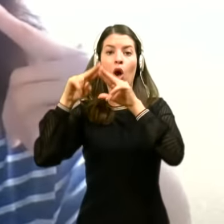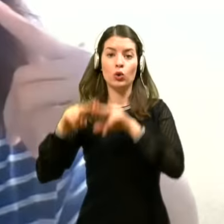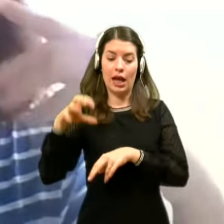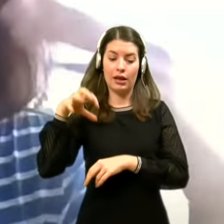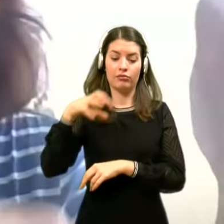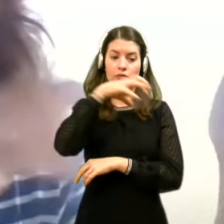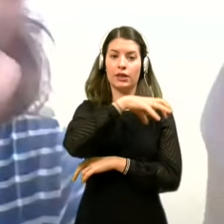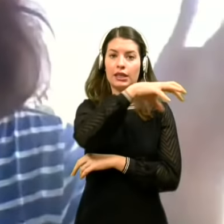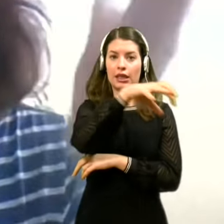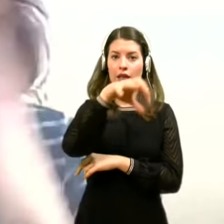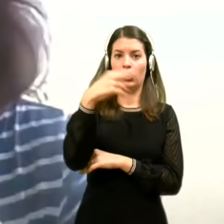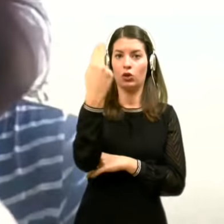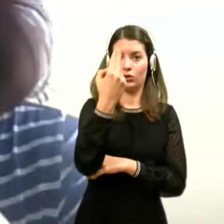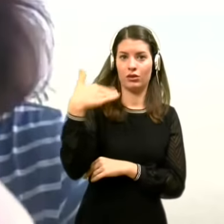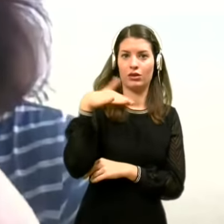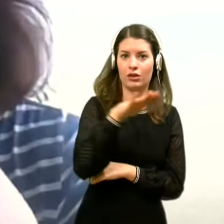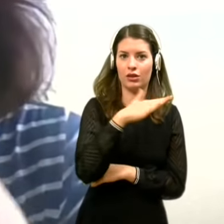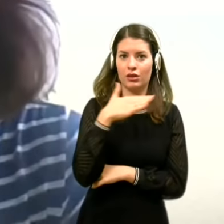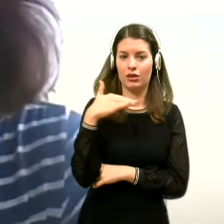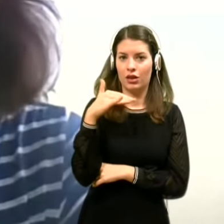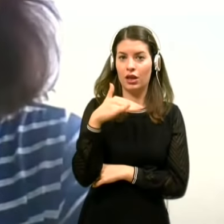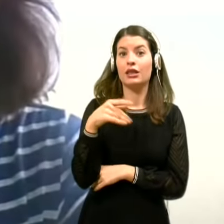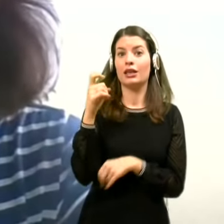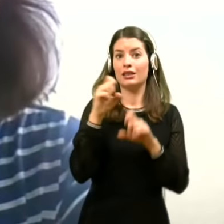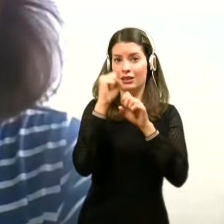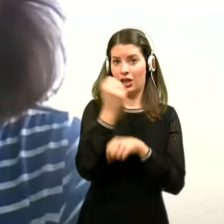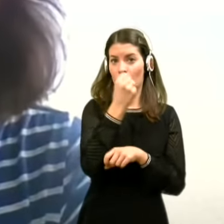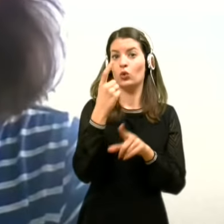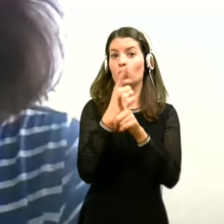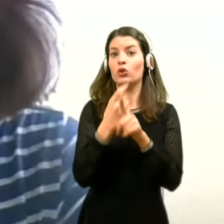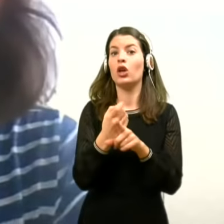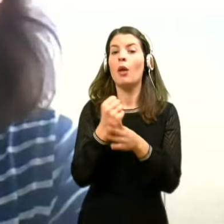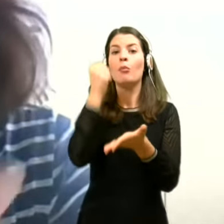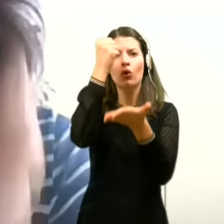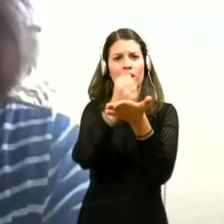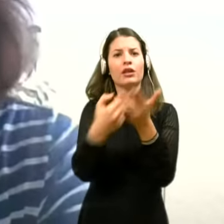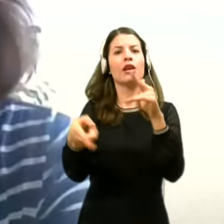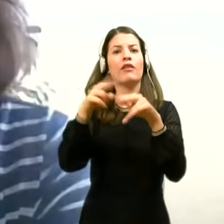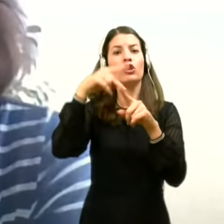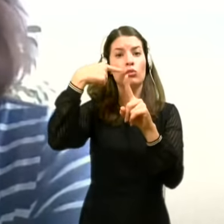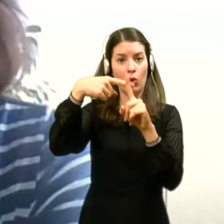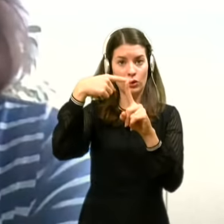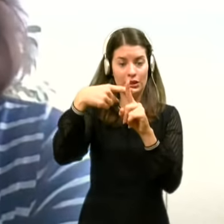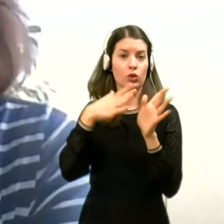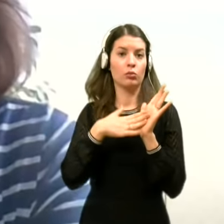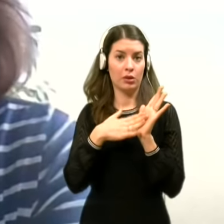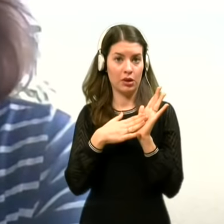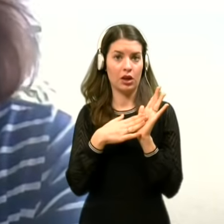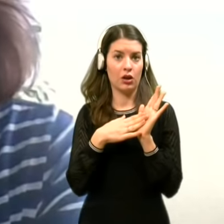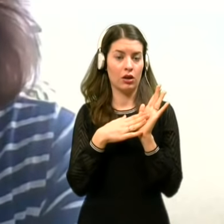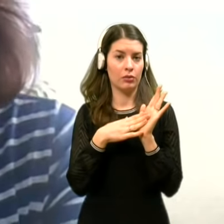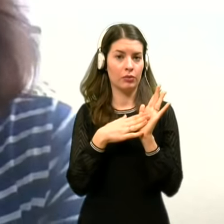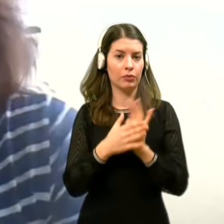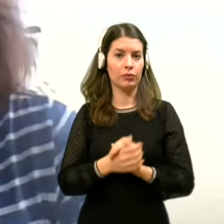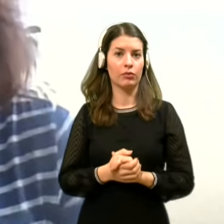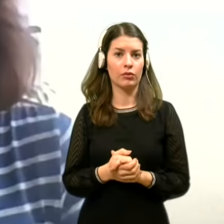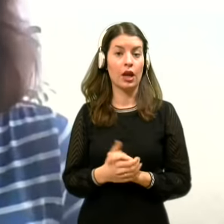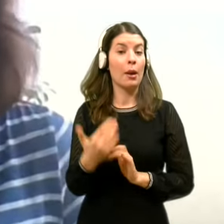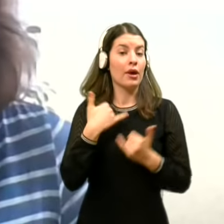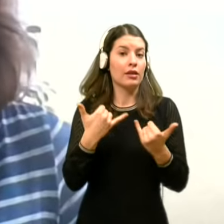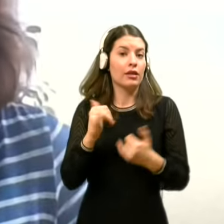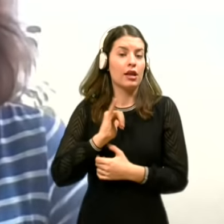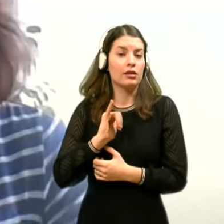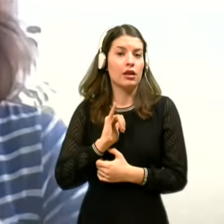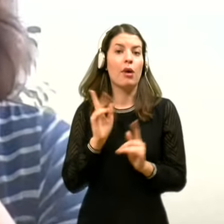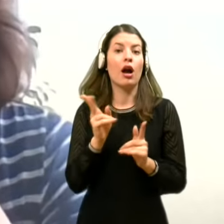Sloveniji, da so posledično zaradi tega potrdili več pozitivnih primerov in posledično bi zaradi tega črna regija. Vam se zanima,